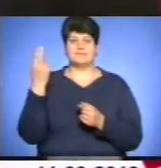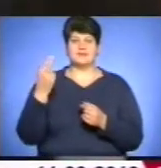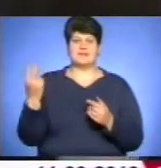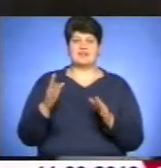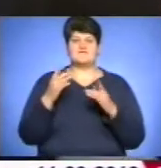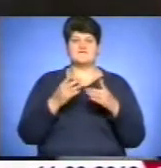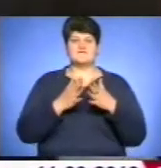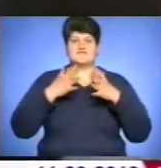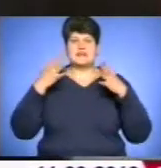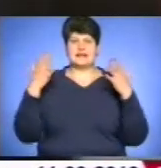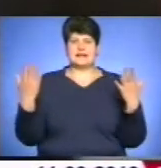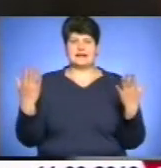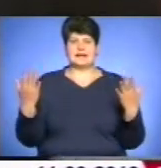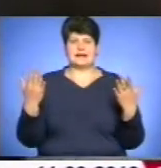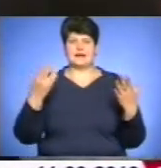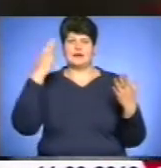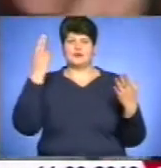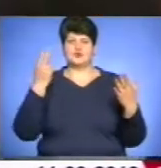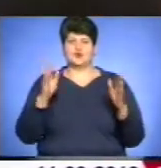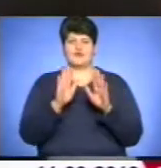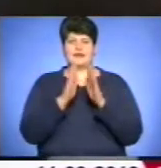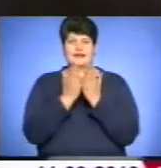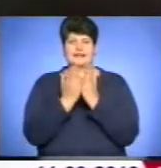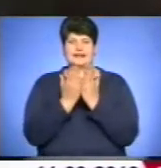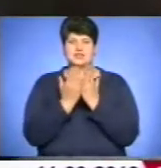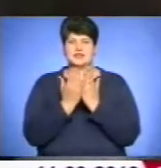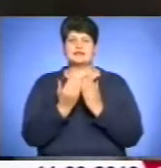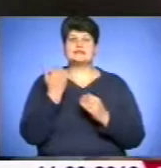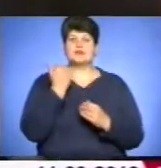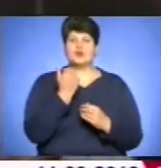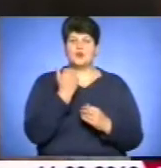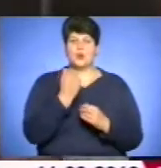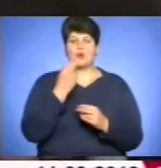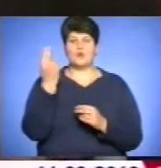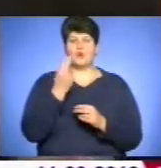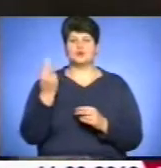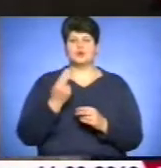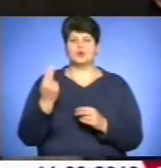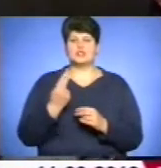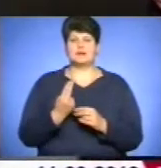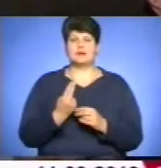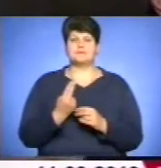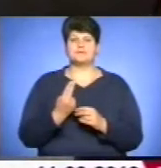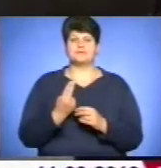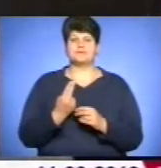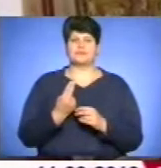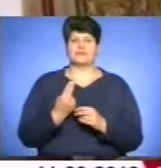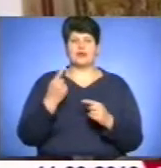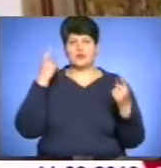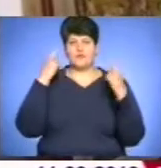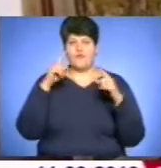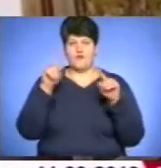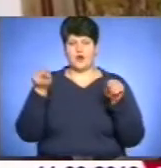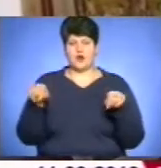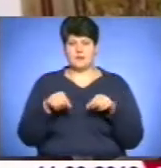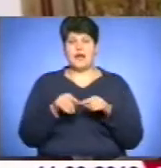така ілюстрована книжечка, його художні всі твори. А